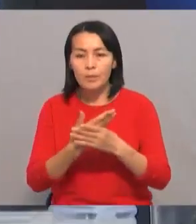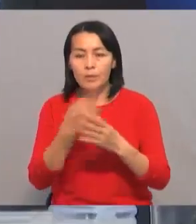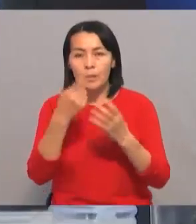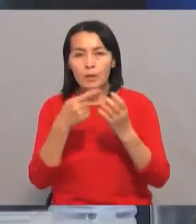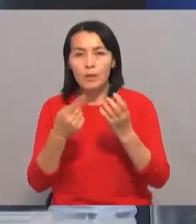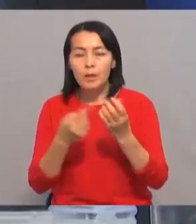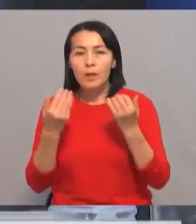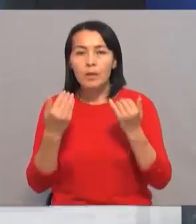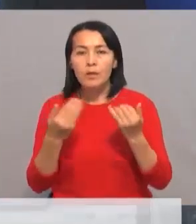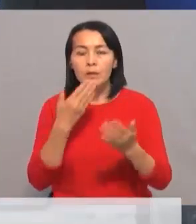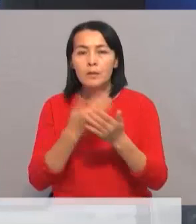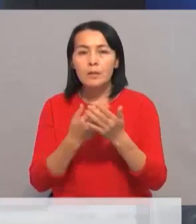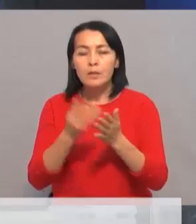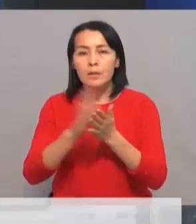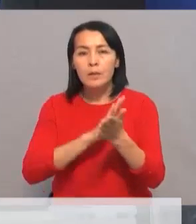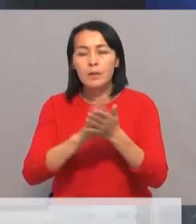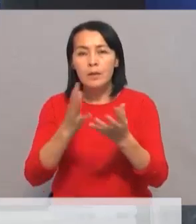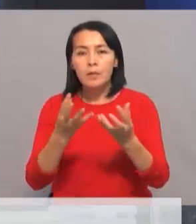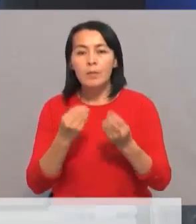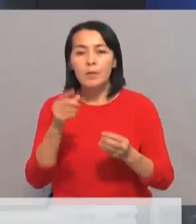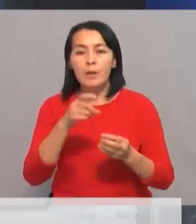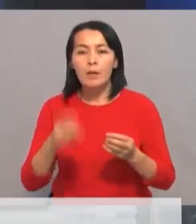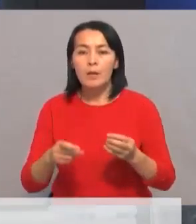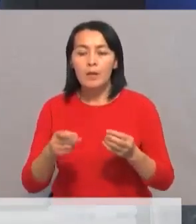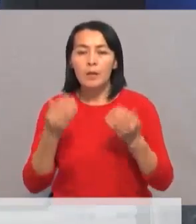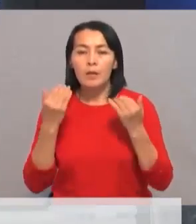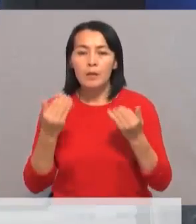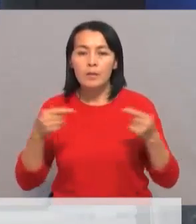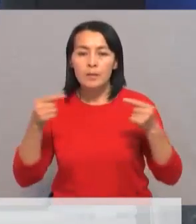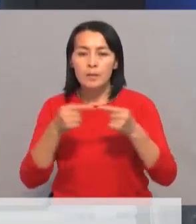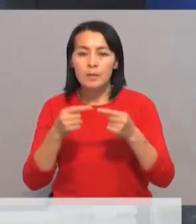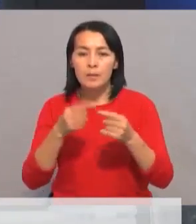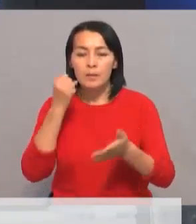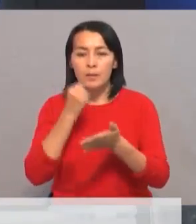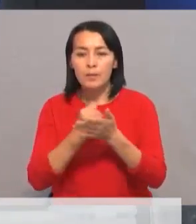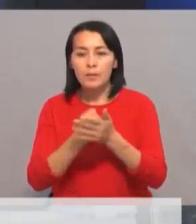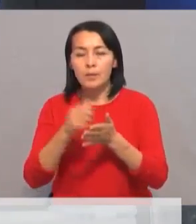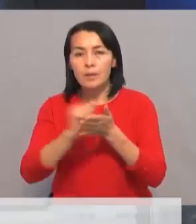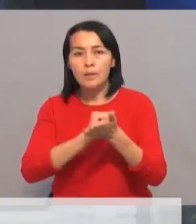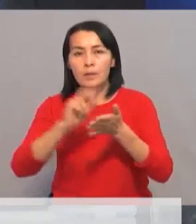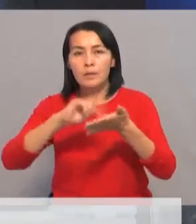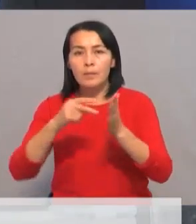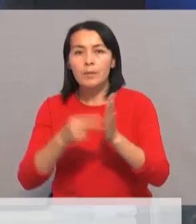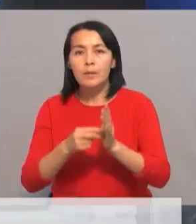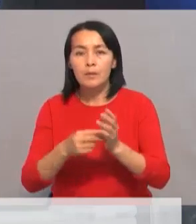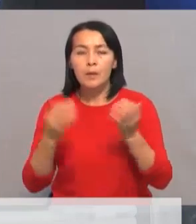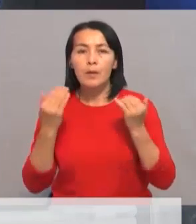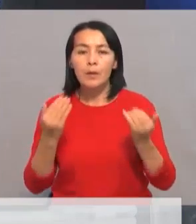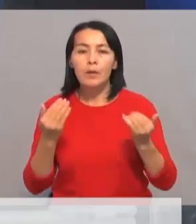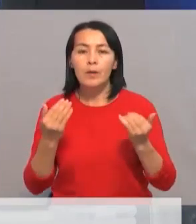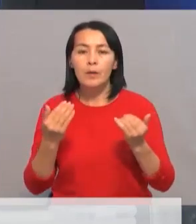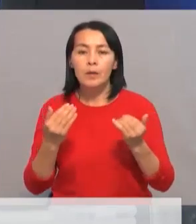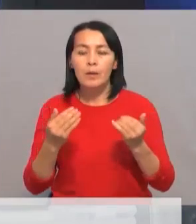счетам на оплату предоставляемых грантополучателями, выставленных в соответствии с утвержденной сметой проекта. Оплата услуг